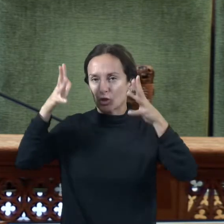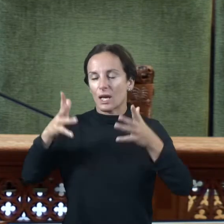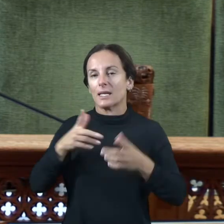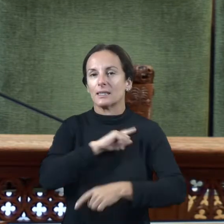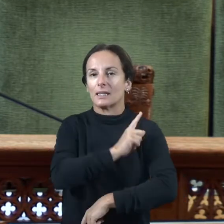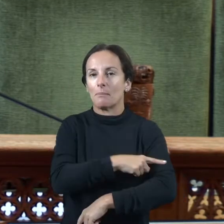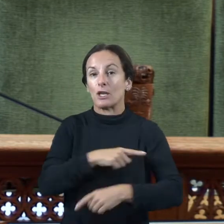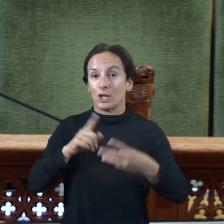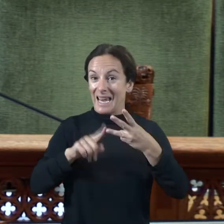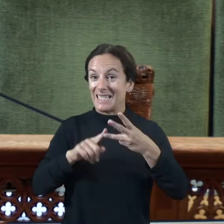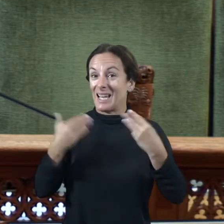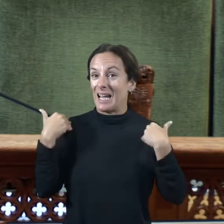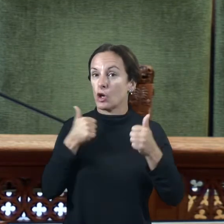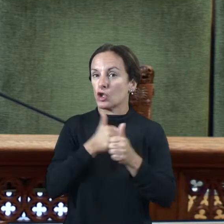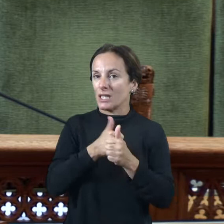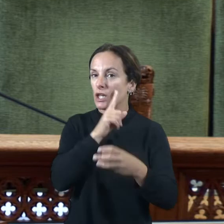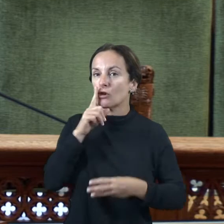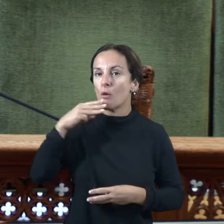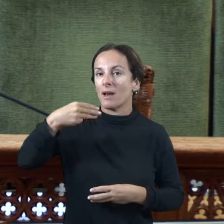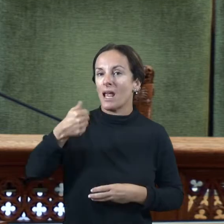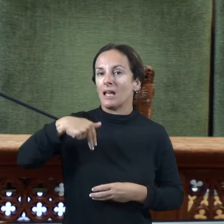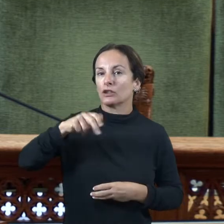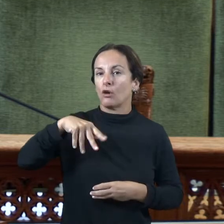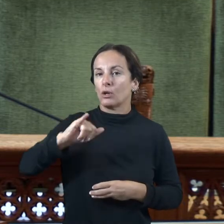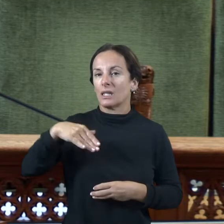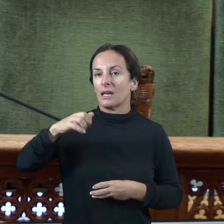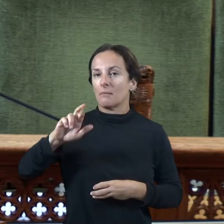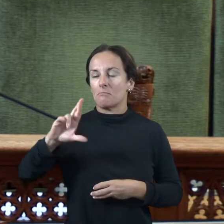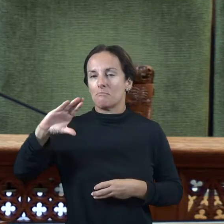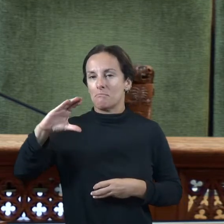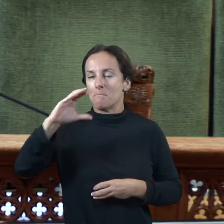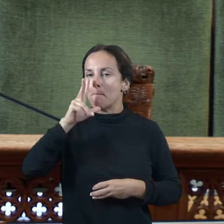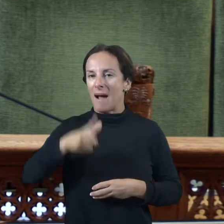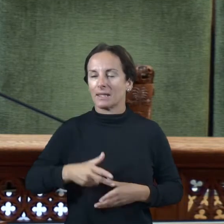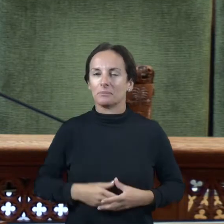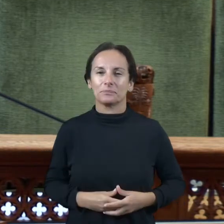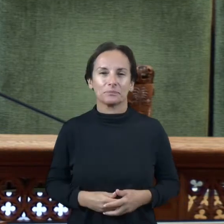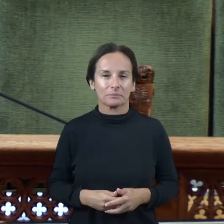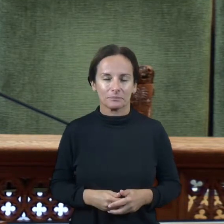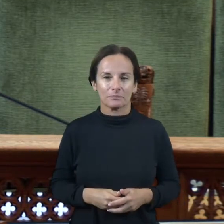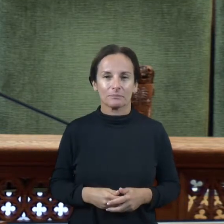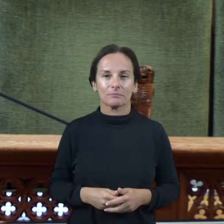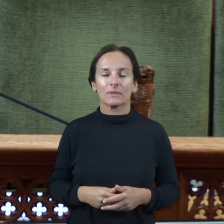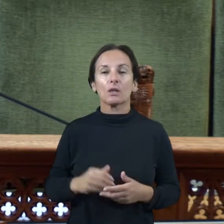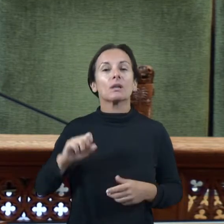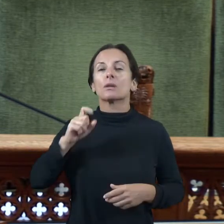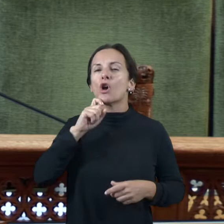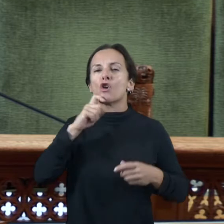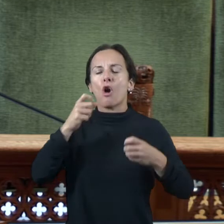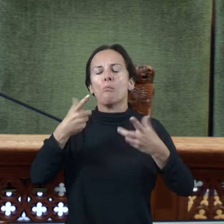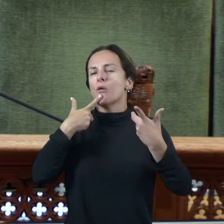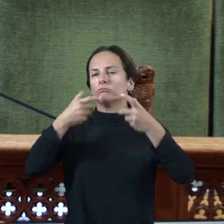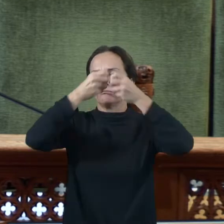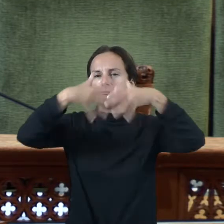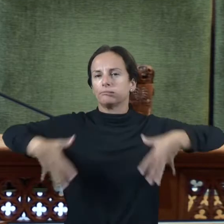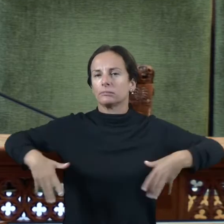com a primer òrgan col·legiat i més important tenim el ple que formem part tot nosaltres òrgan suprem de decisió integrat per